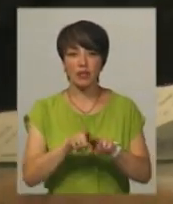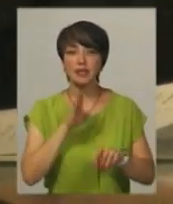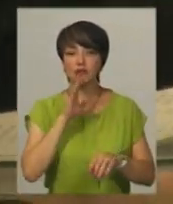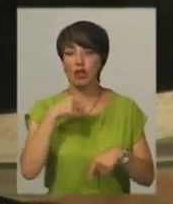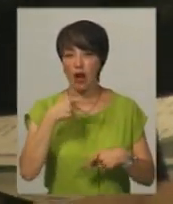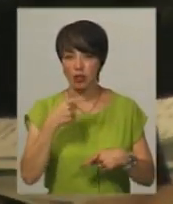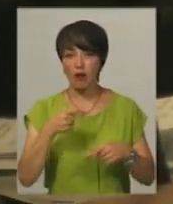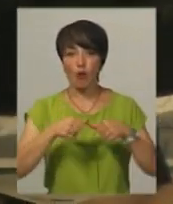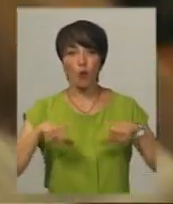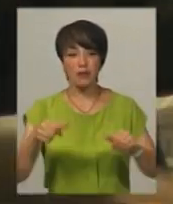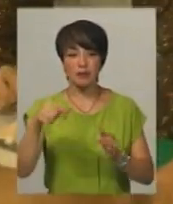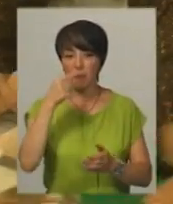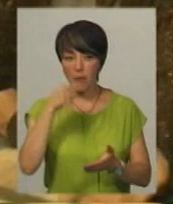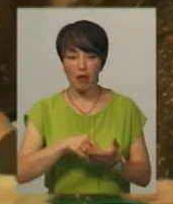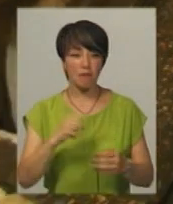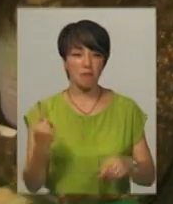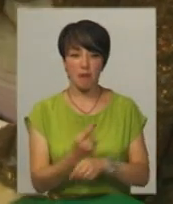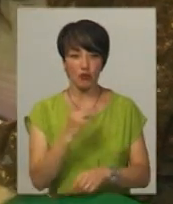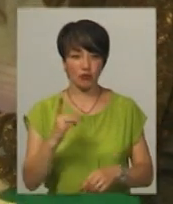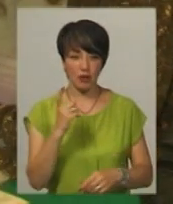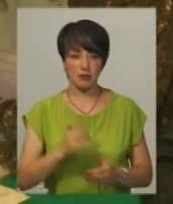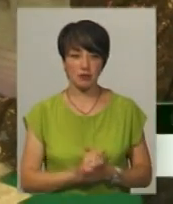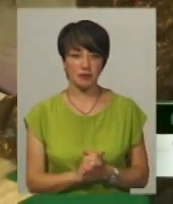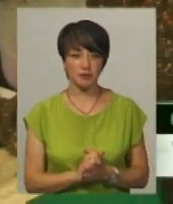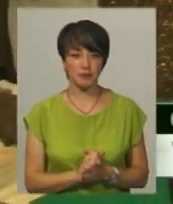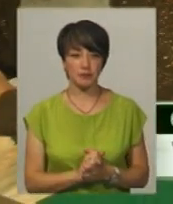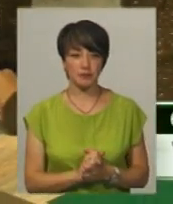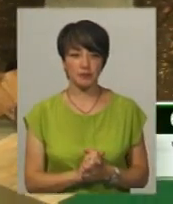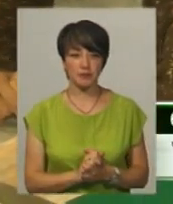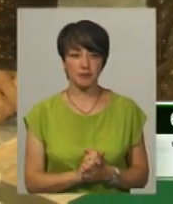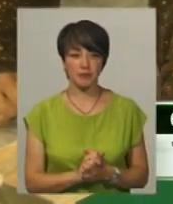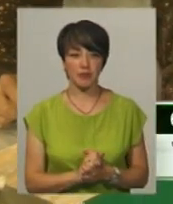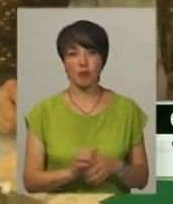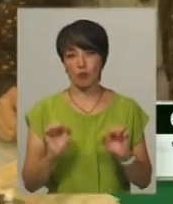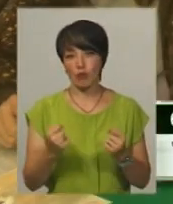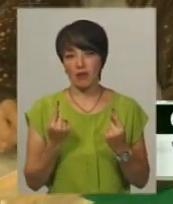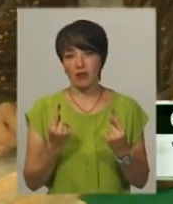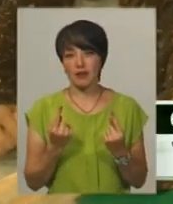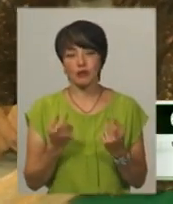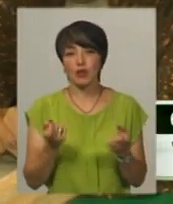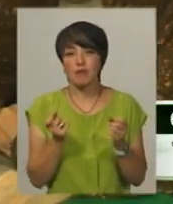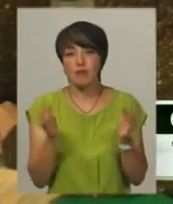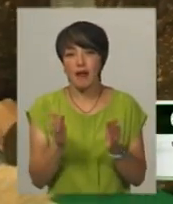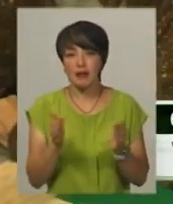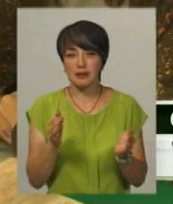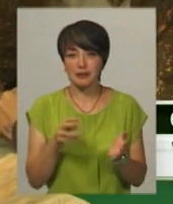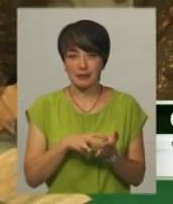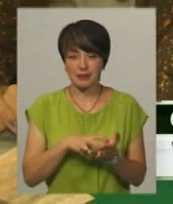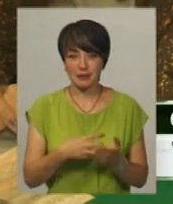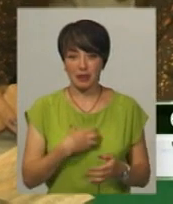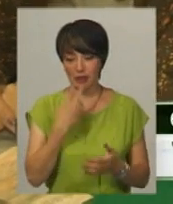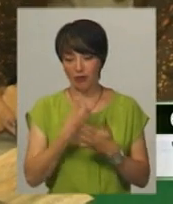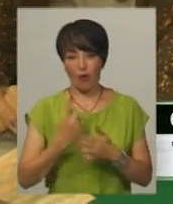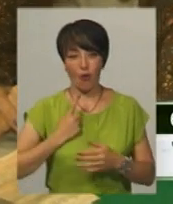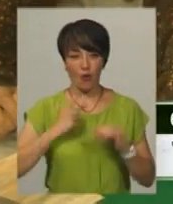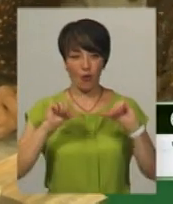Дівчина каже, у комісії вперше. Може, був якийсь невеликий страх, але дивлячись, яка тут